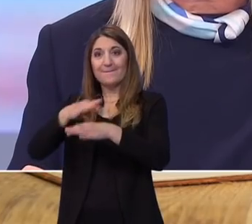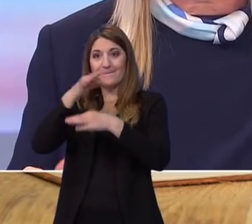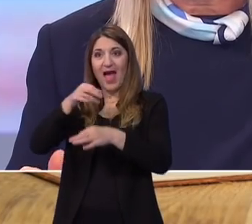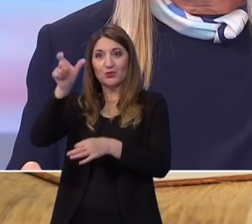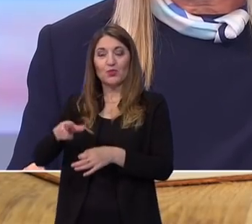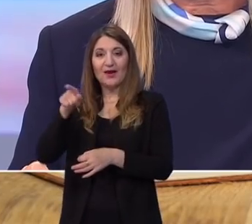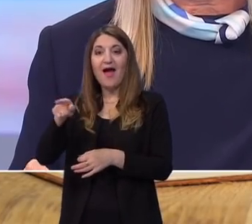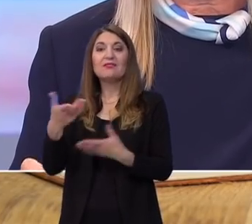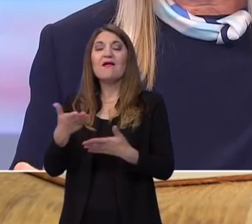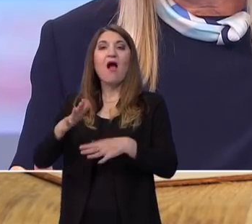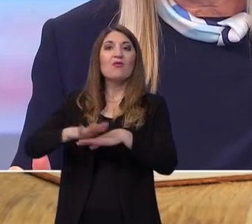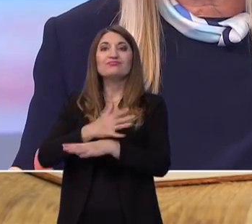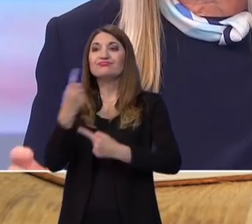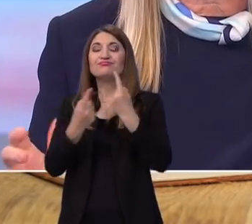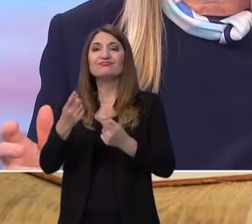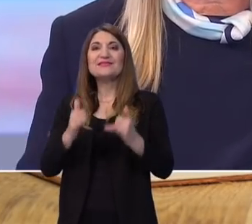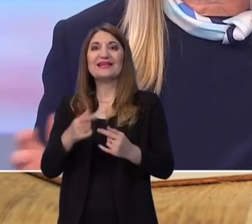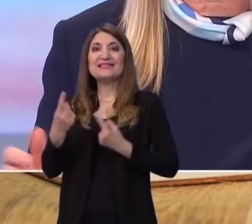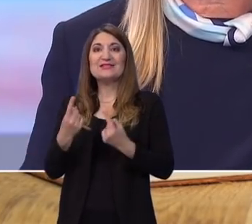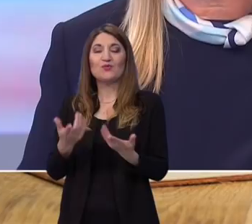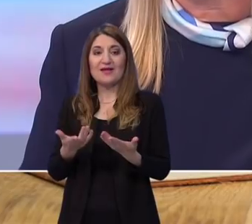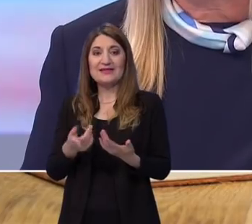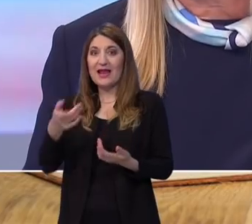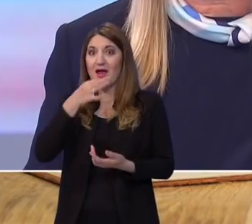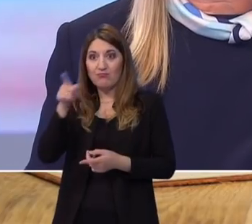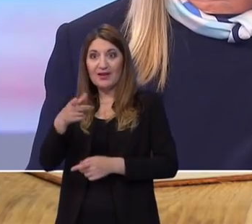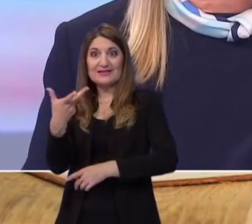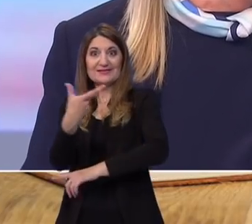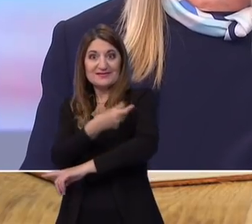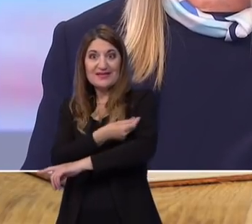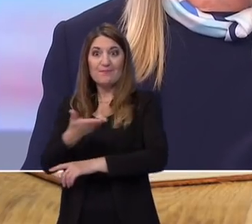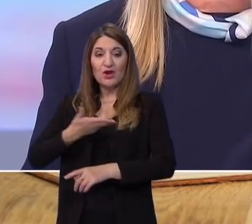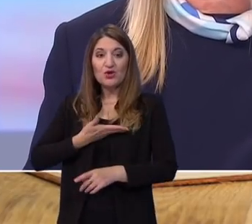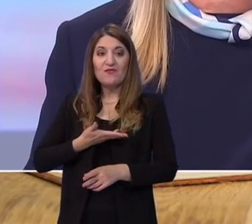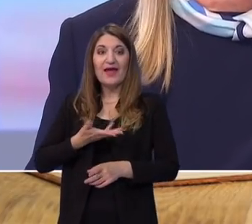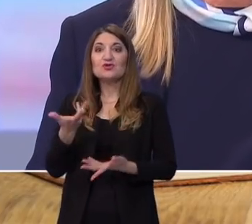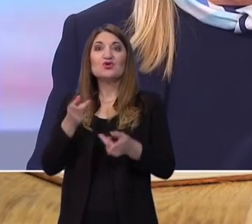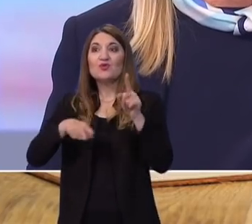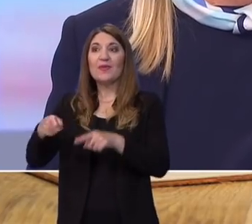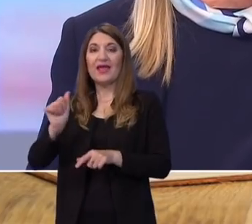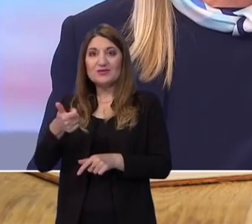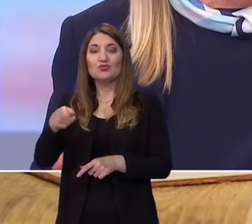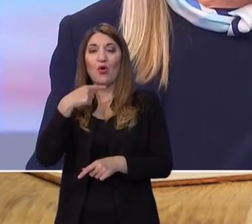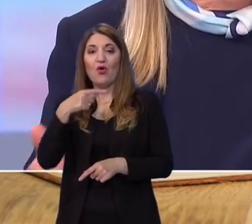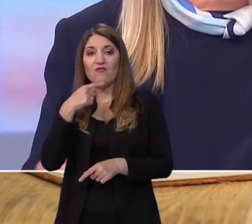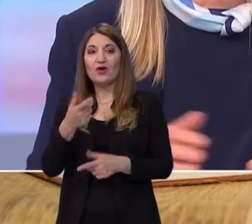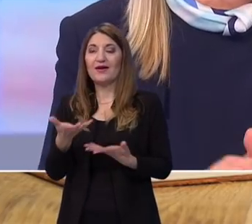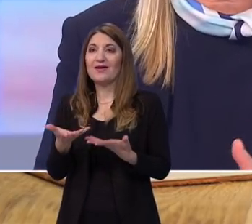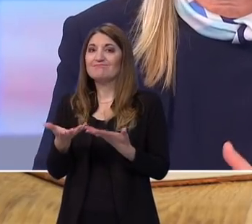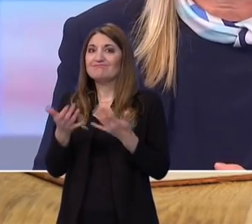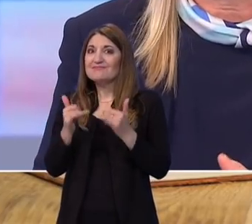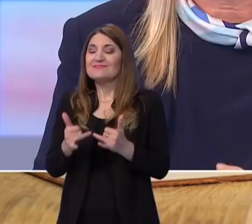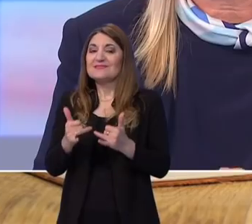ovom situacijom? Je li bi možda bilo bolje da ste se cijepili, kako su neki zazivali? Sad